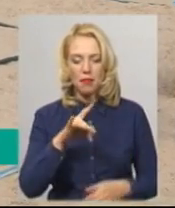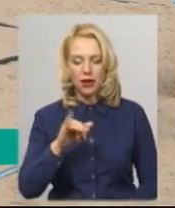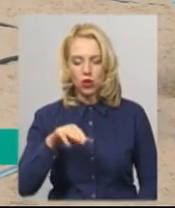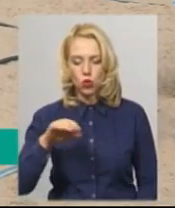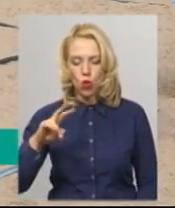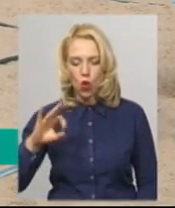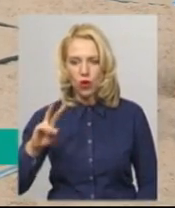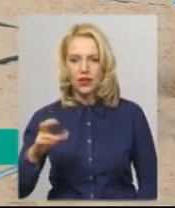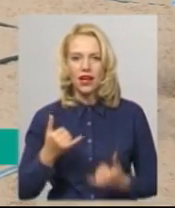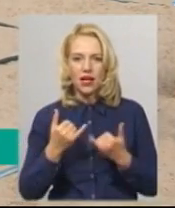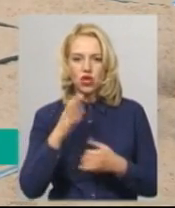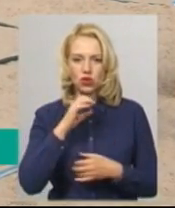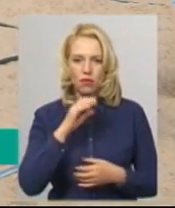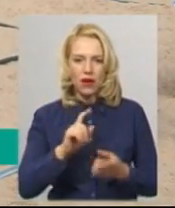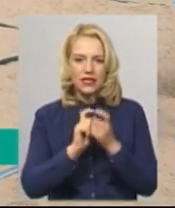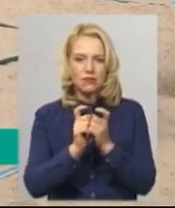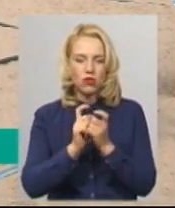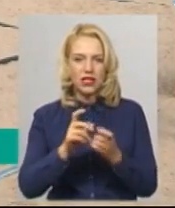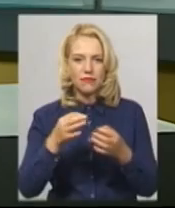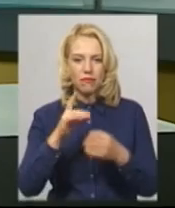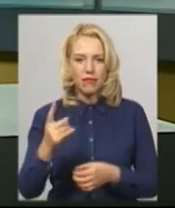пляжної боротьби вперше відбулись у Хмельницькому.